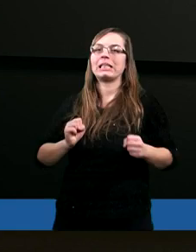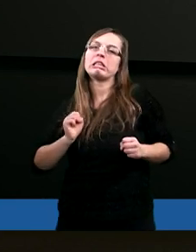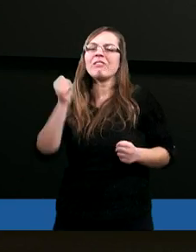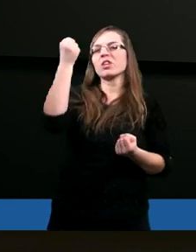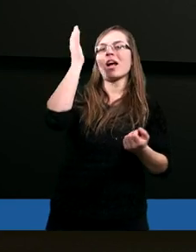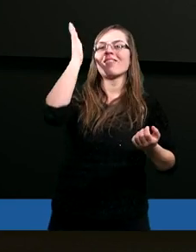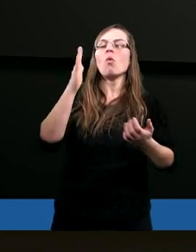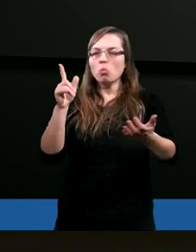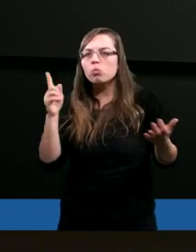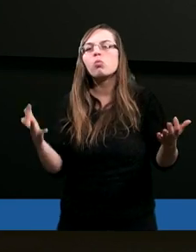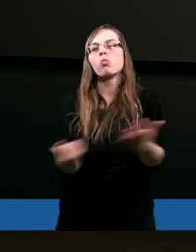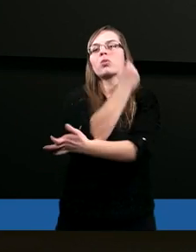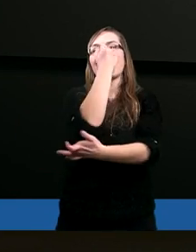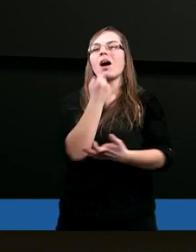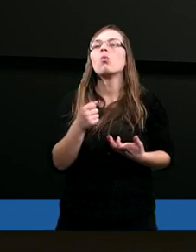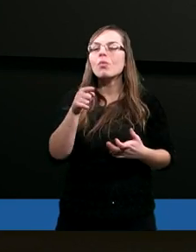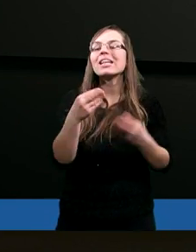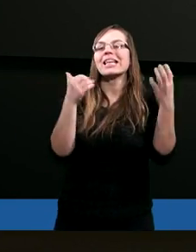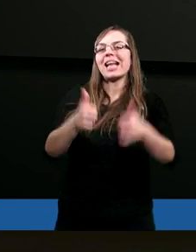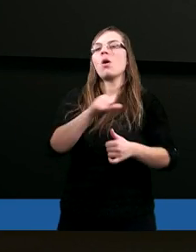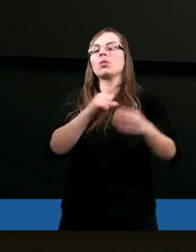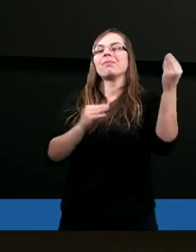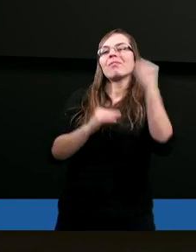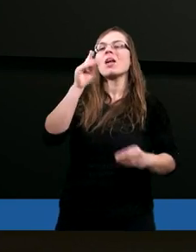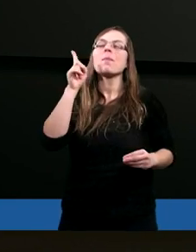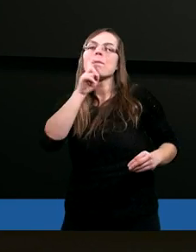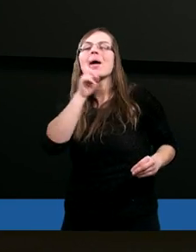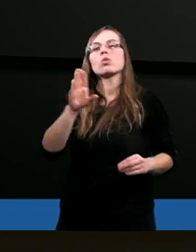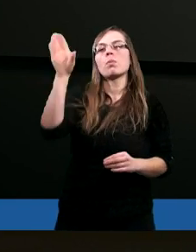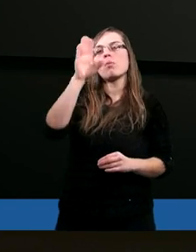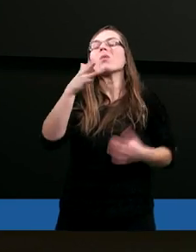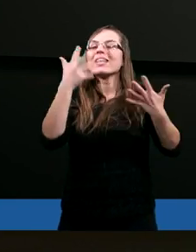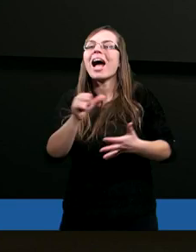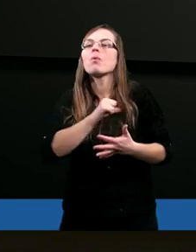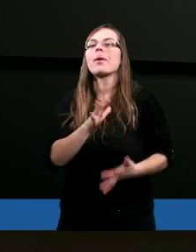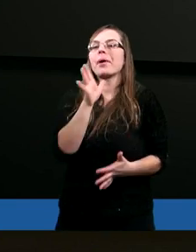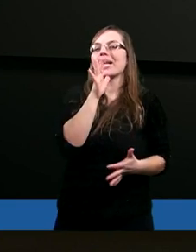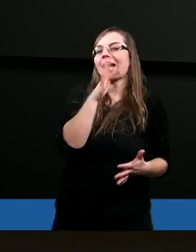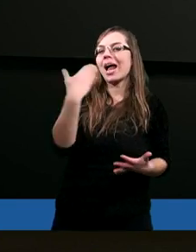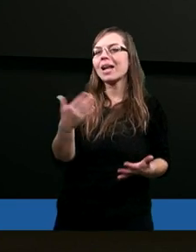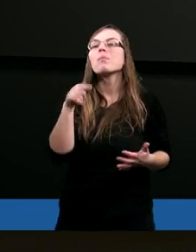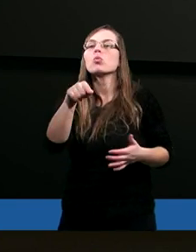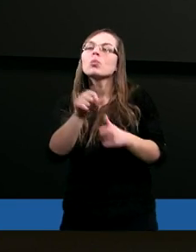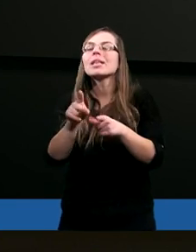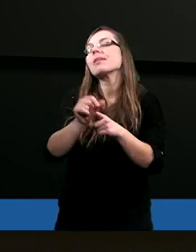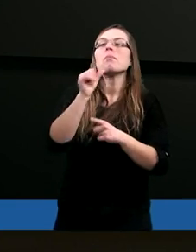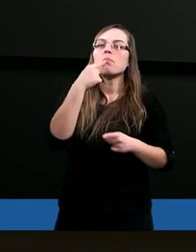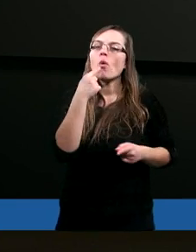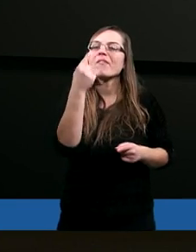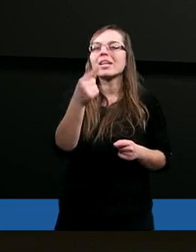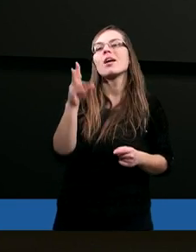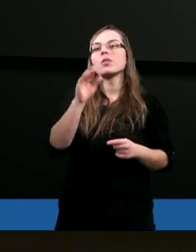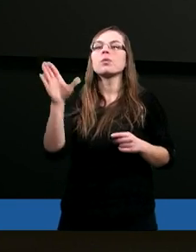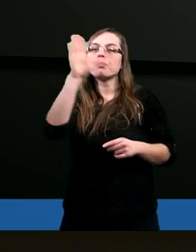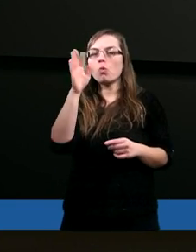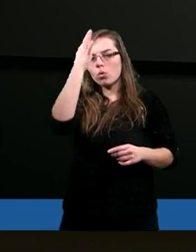odniósł i stał się wielkim mężem Bożym, stał się Izraelem. I tutaj jest powiedziane, że Bóg